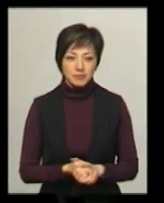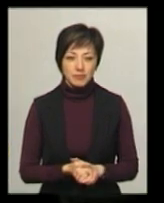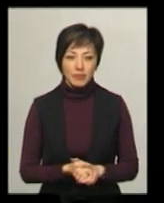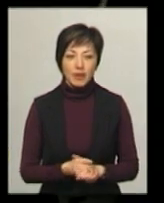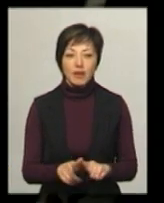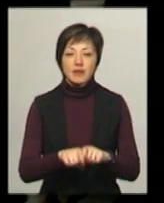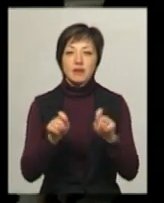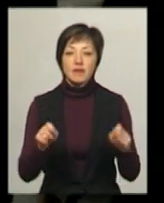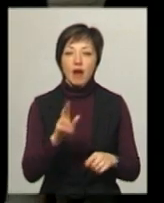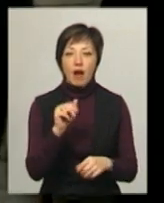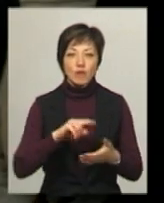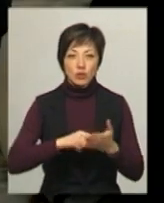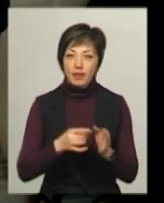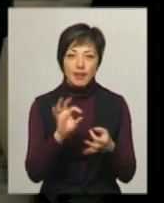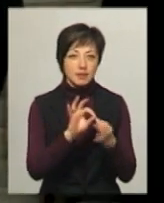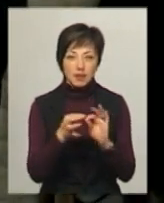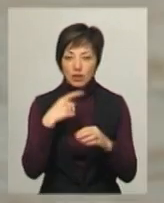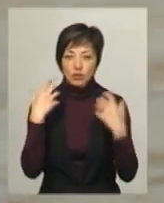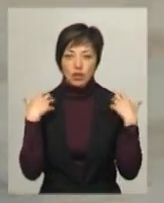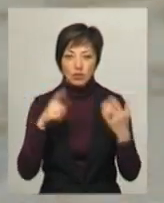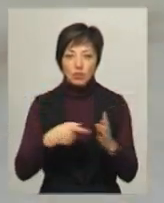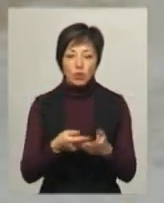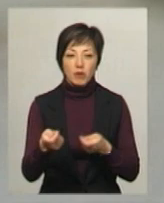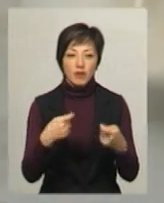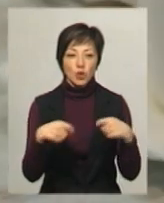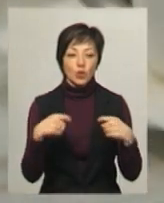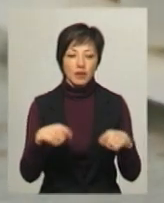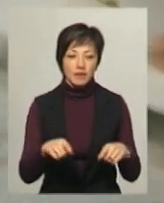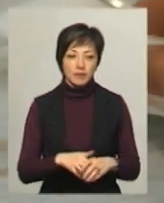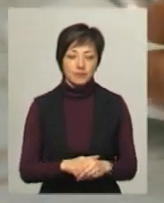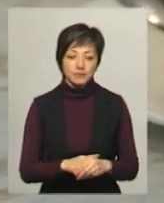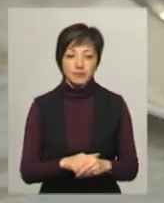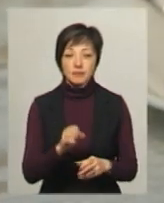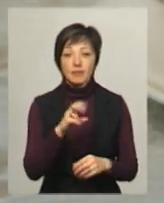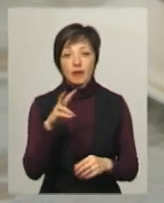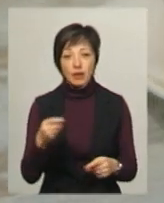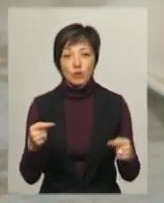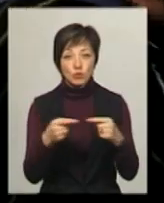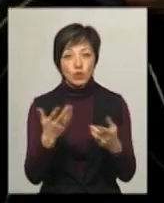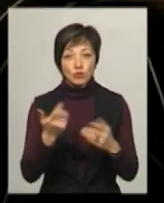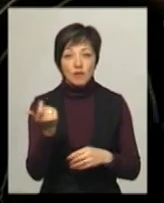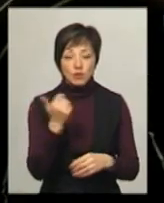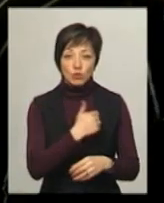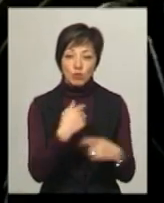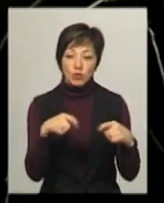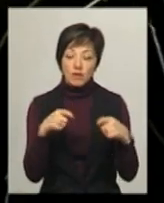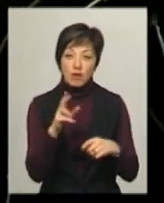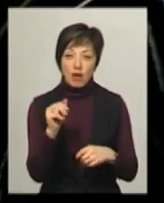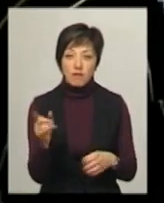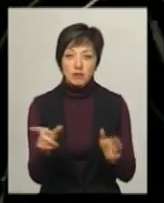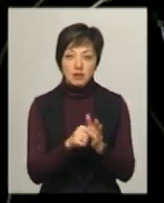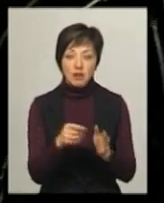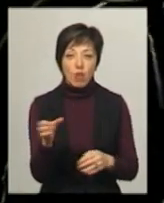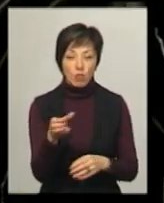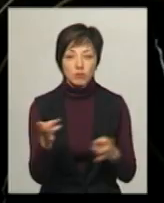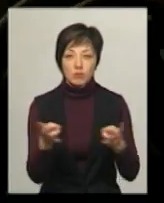Відкривати кавову точку не складно, каже начальник міського управління торгівлі Руслана Сідлецька. Проте уточнює, якщо власник хоче продавати каву із алкоголем,